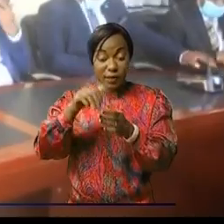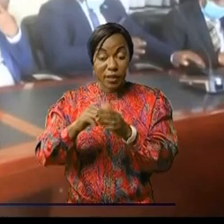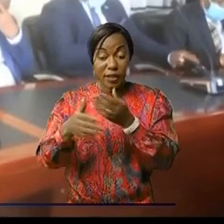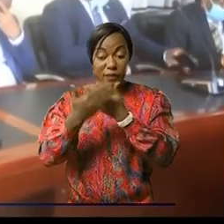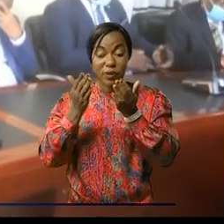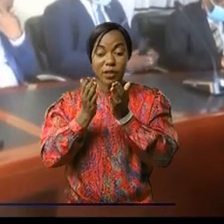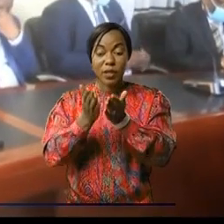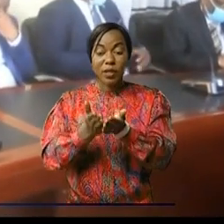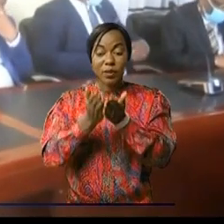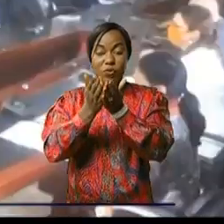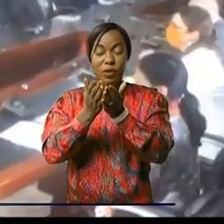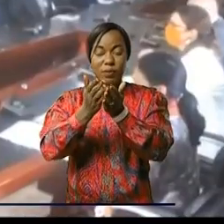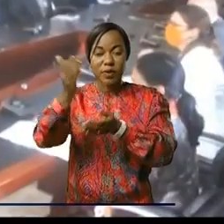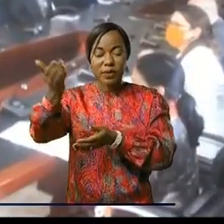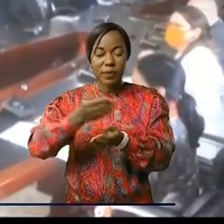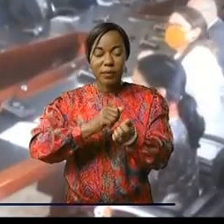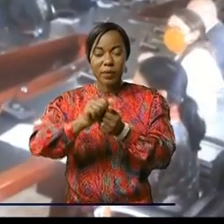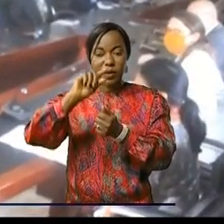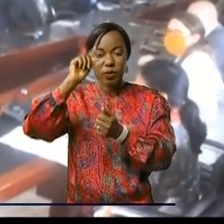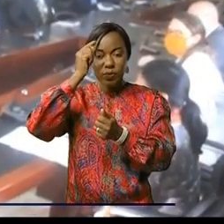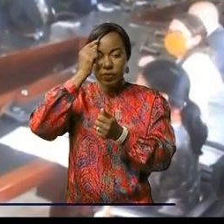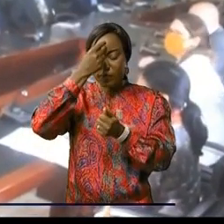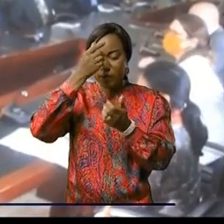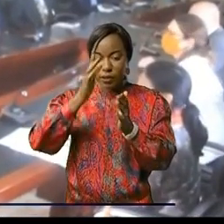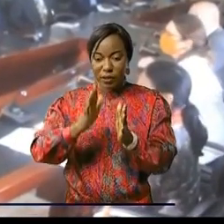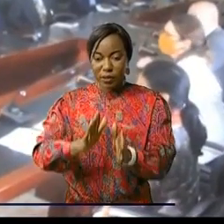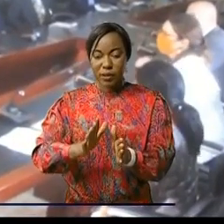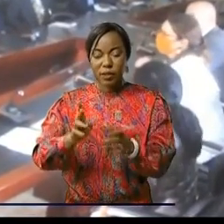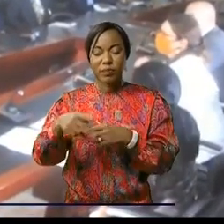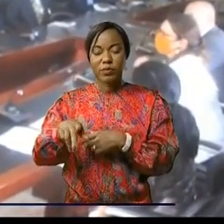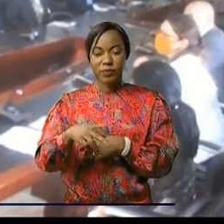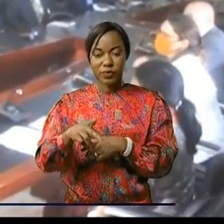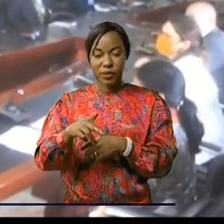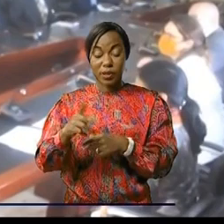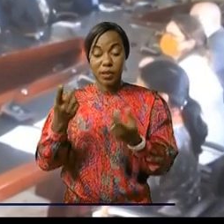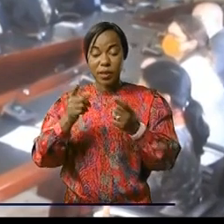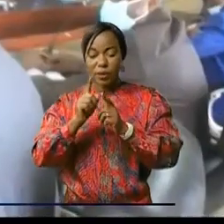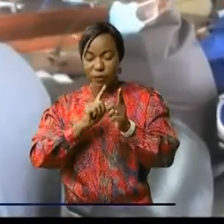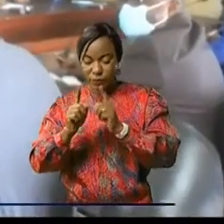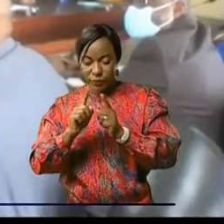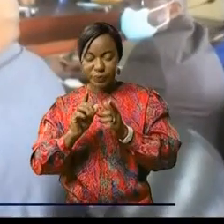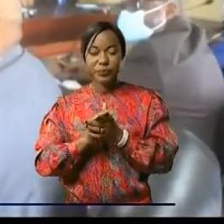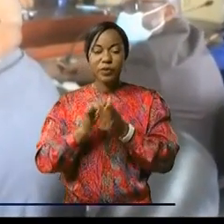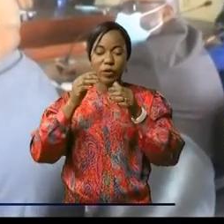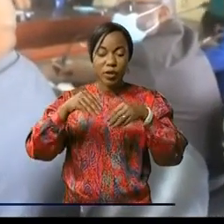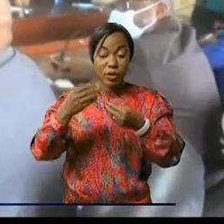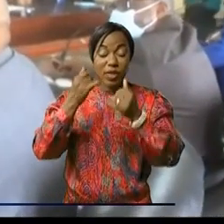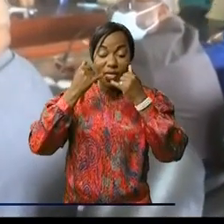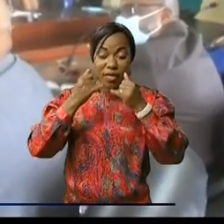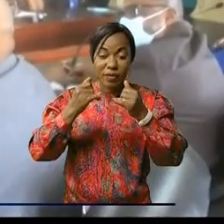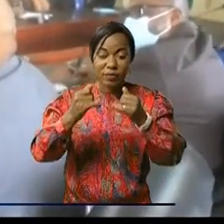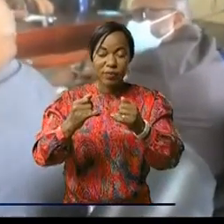a été reçue en audience par le gouverneur de province, Théonga Budjekassi. Au centre de l'audience, les informations sur la requête